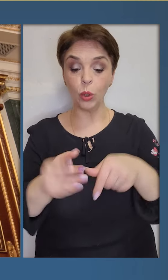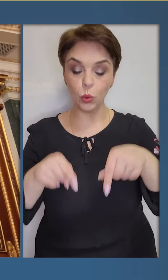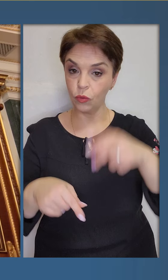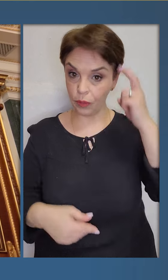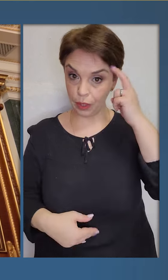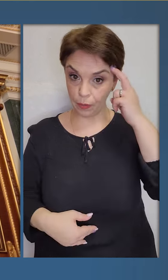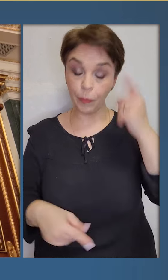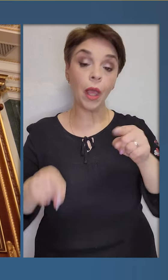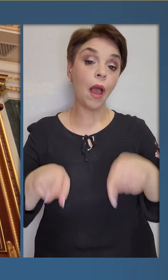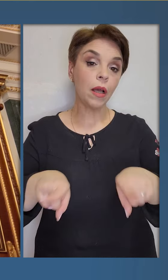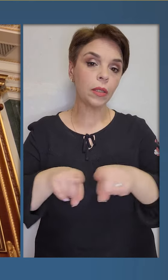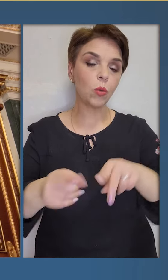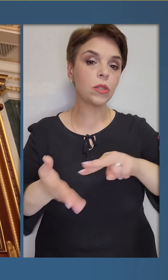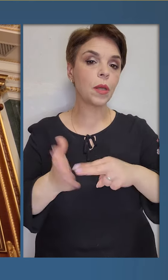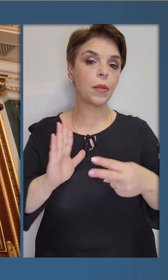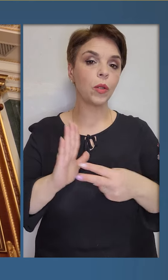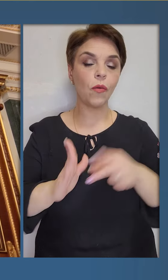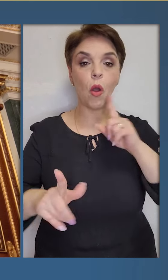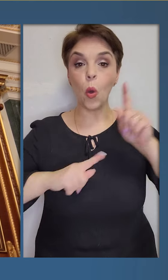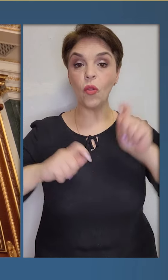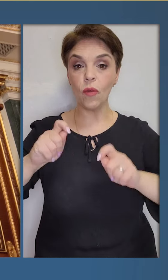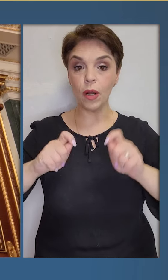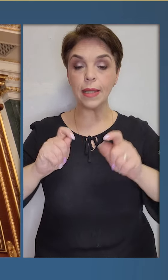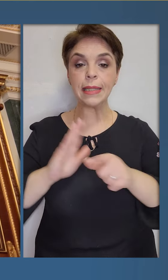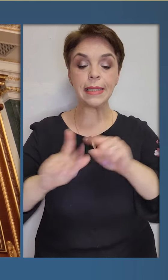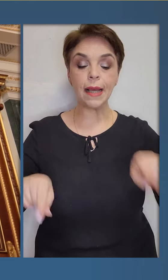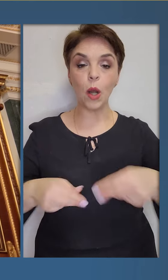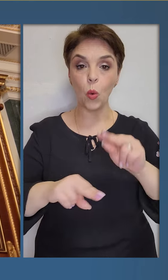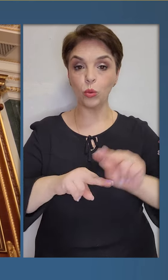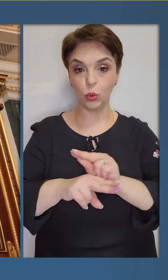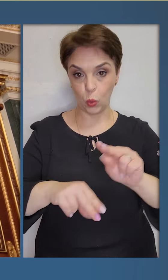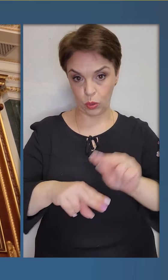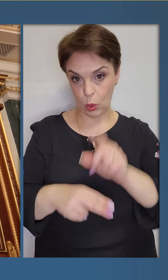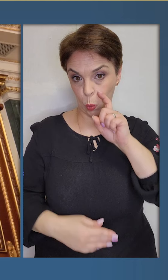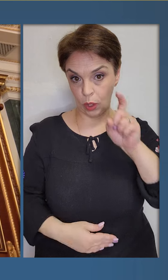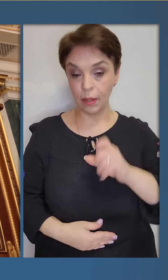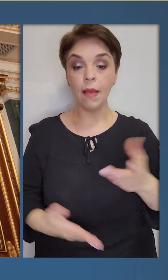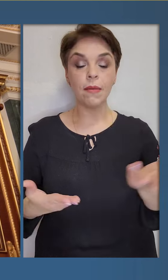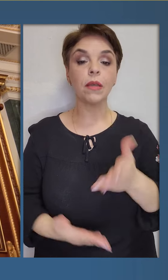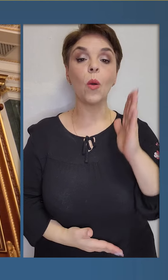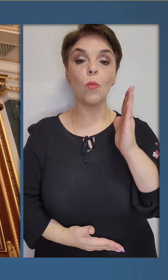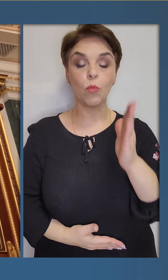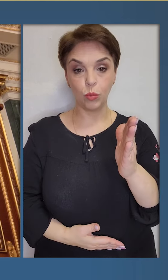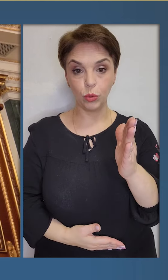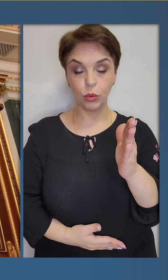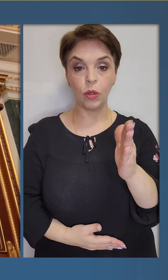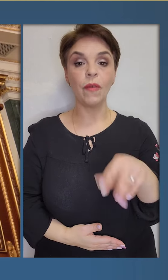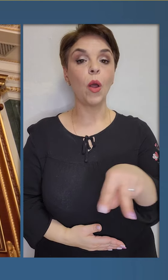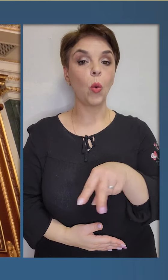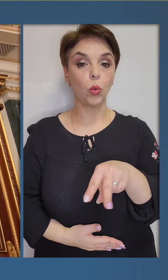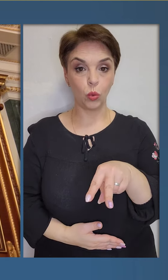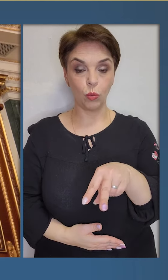донорів тут, у Києві. А також заплановані конференції з реконструкцією України, які відбудуться